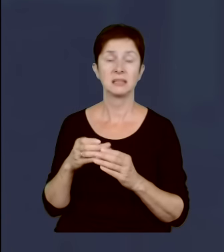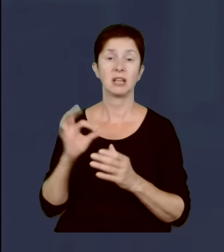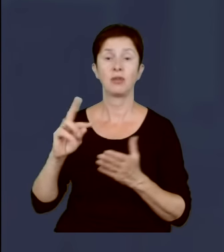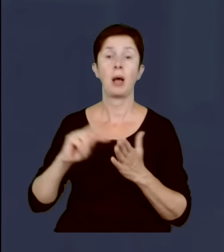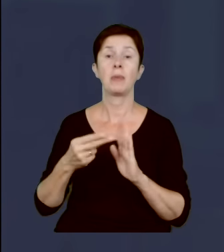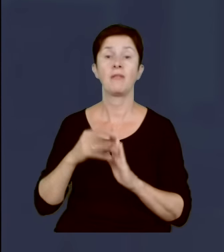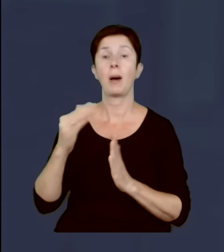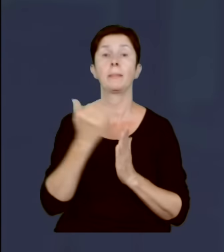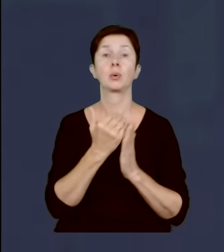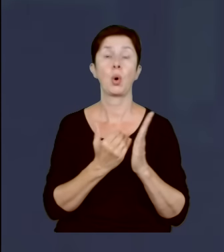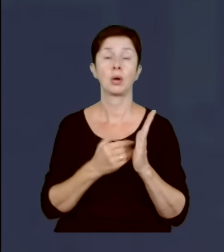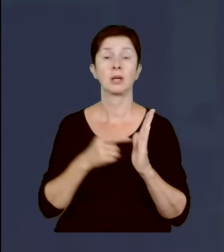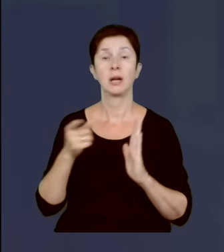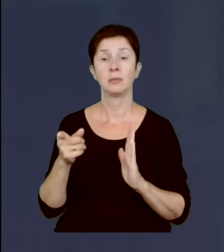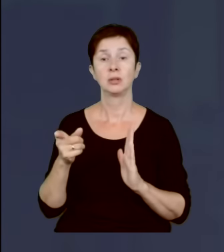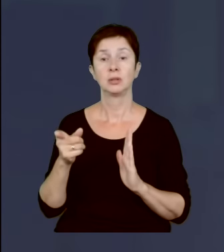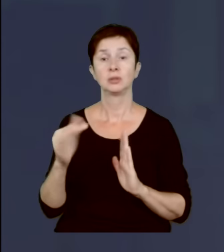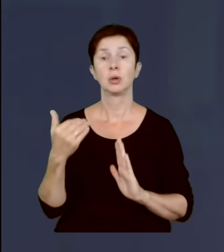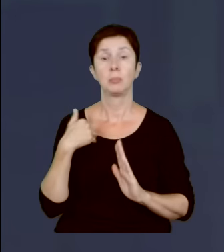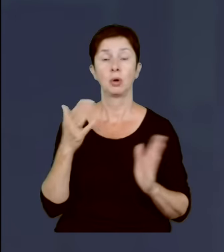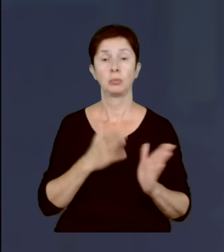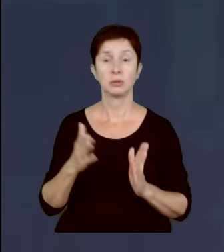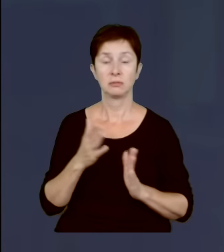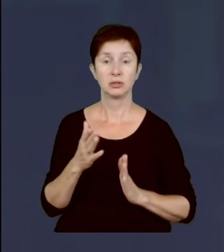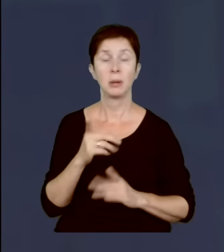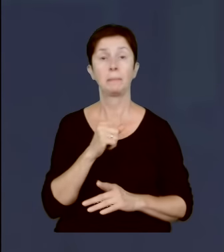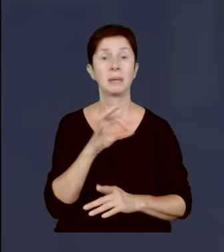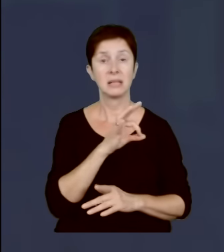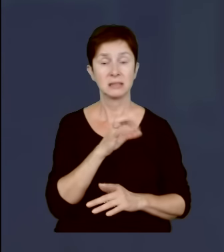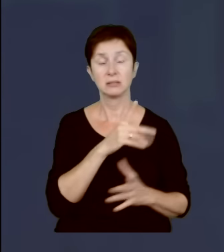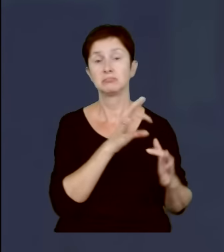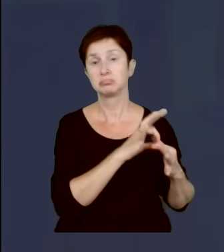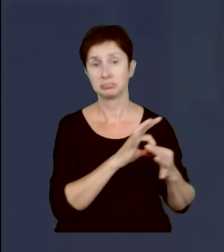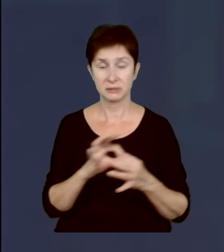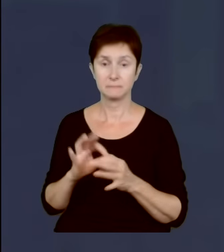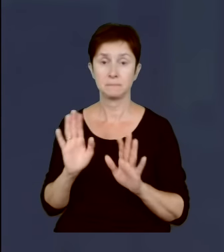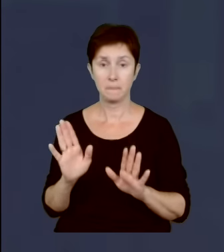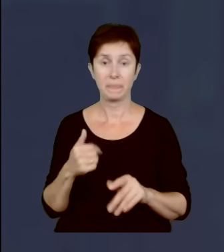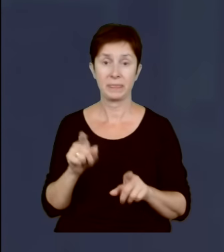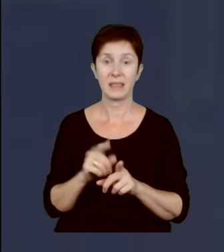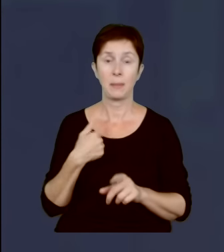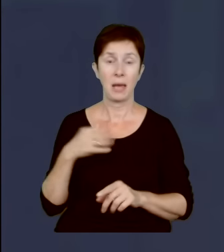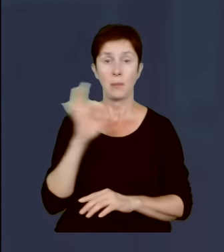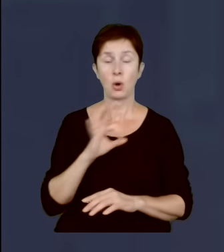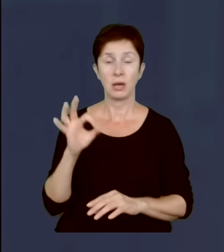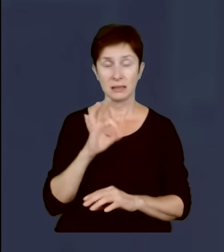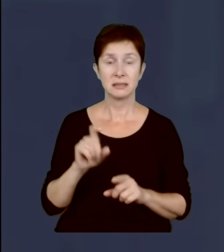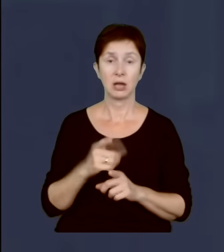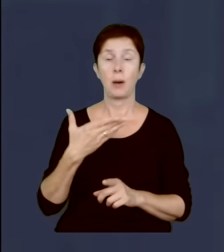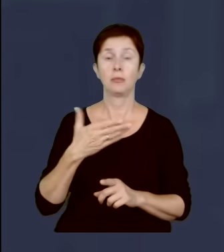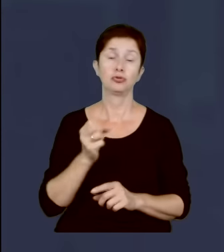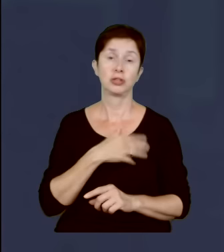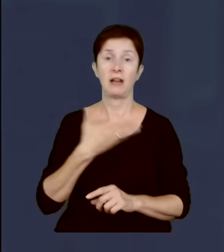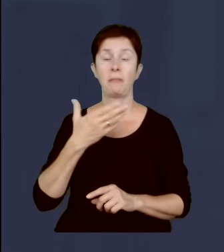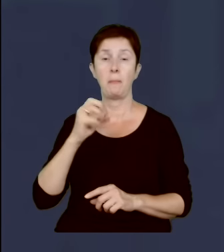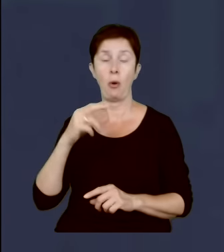programów, które przygotował rząd Prawa i Sprawiedliwości, które ja miałem sposobność przygotować jako minister obrony narodowej, to w